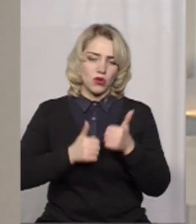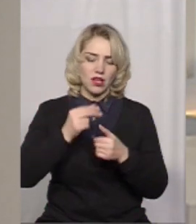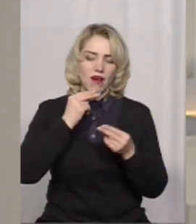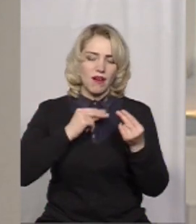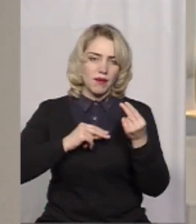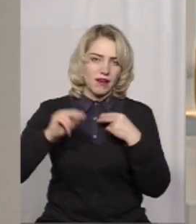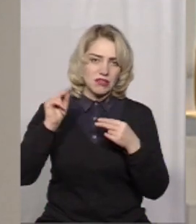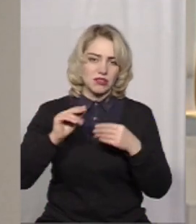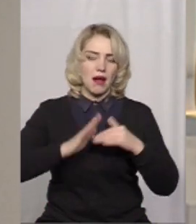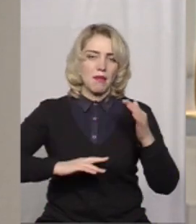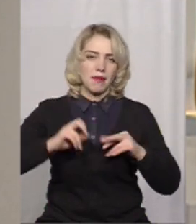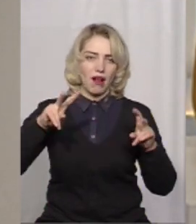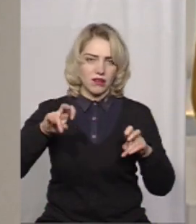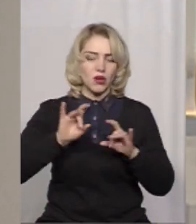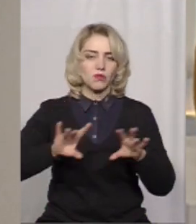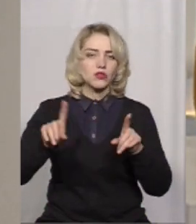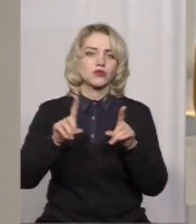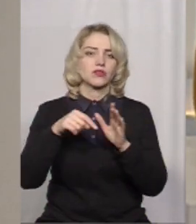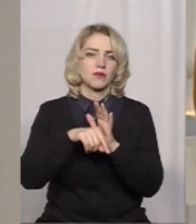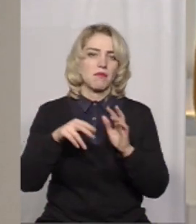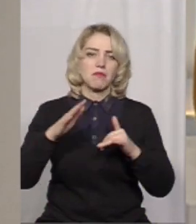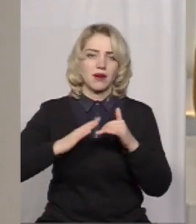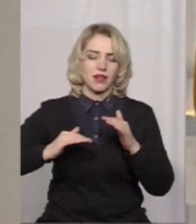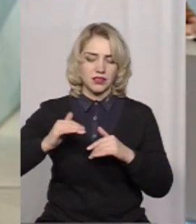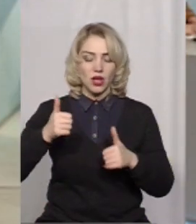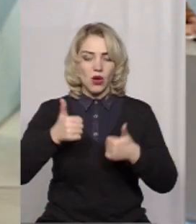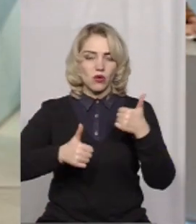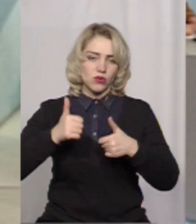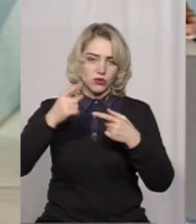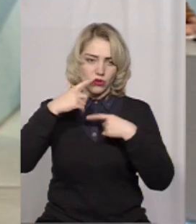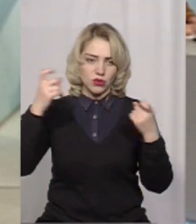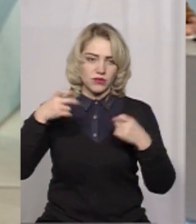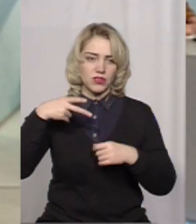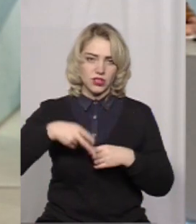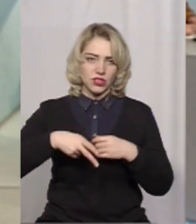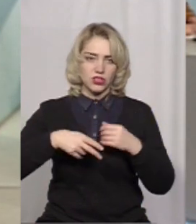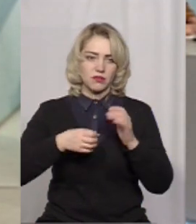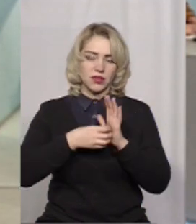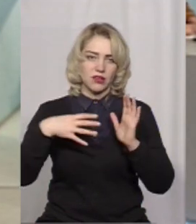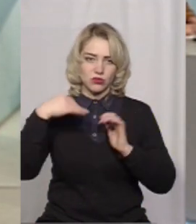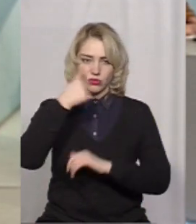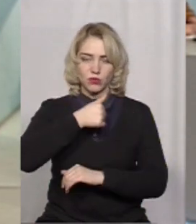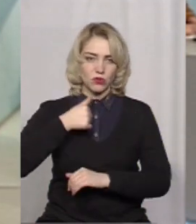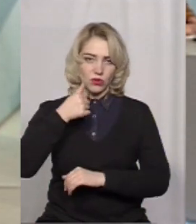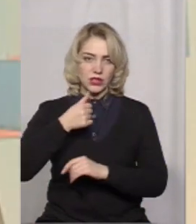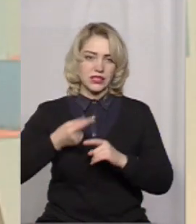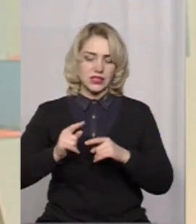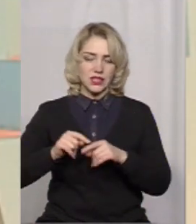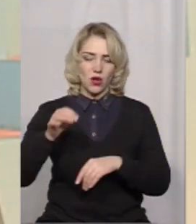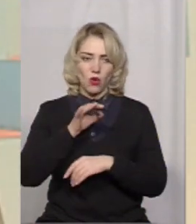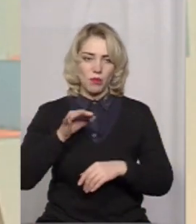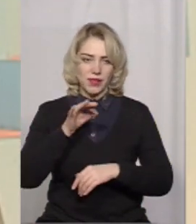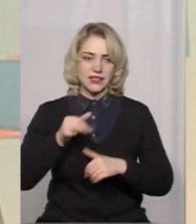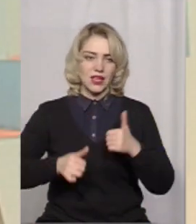практики йдеться, що це за конкурс? Конкурс оголошено зараз у 2019 році. Це обласний